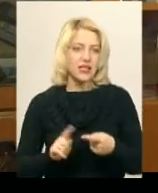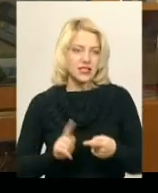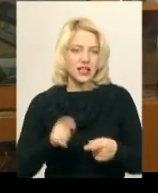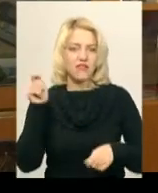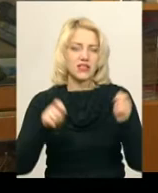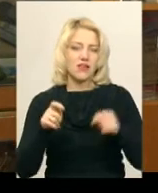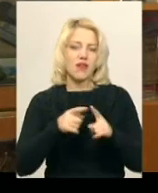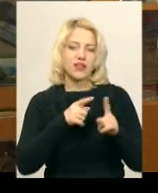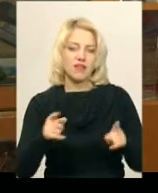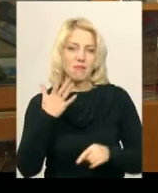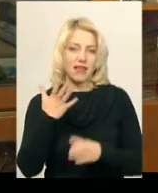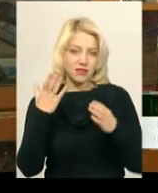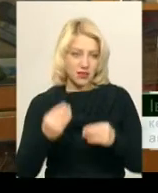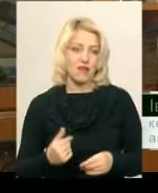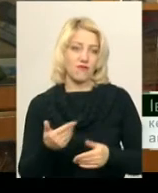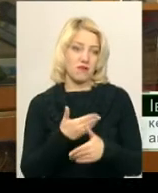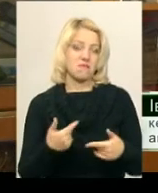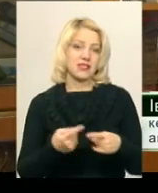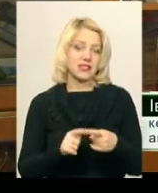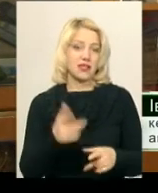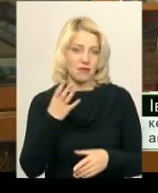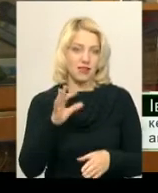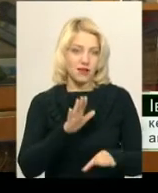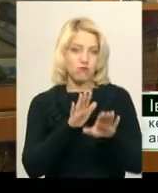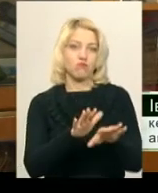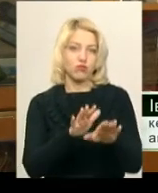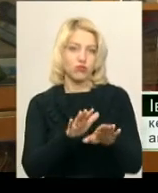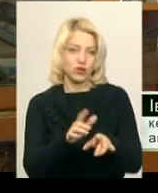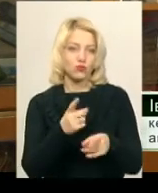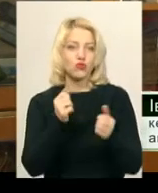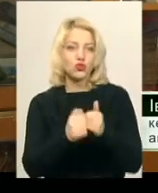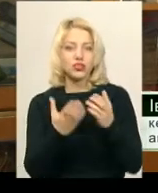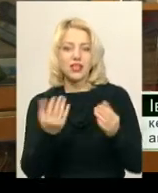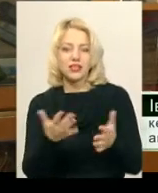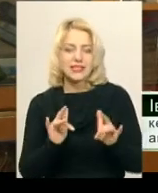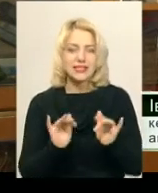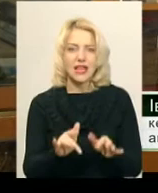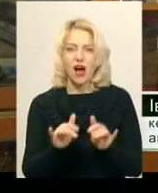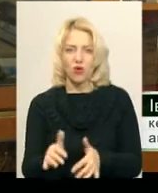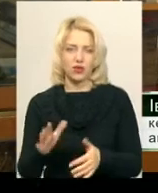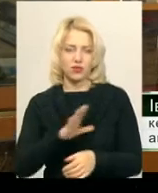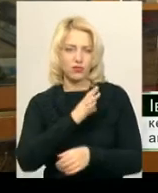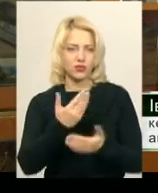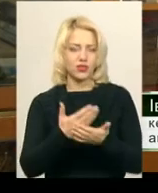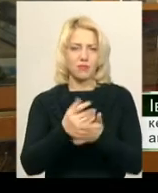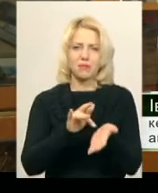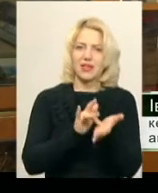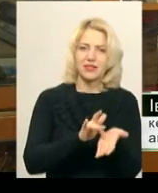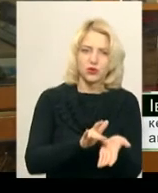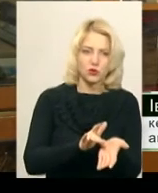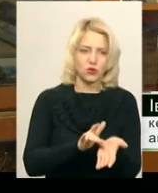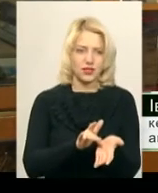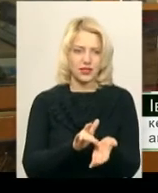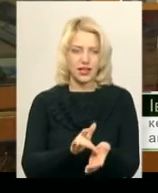п'ять днів, ну ми в принципі тих п'ять днів були, тому що кожен день були якісь заходи, були заходи з екскурсіями,